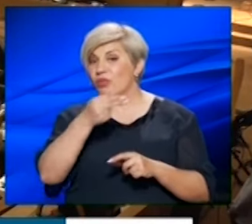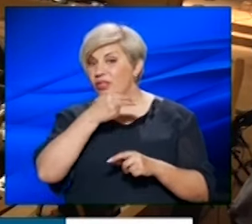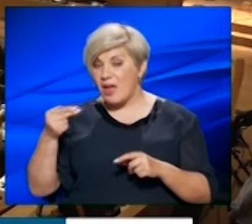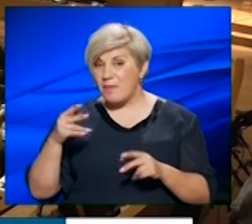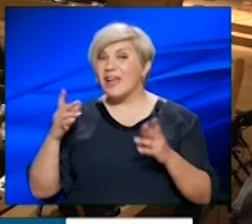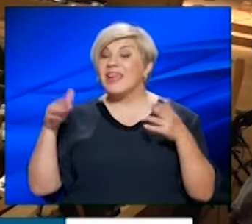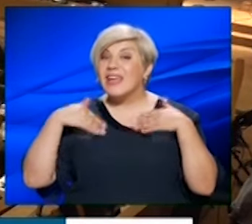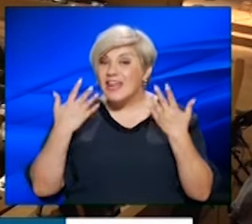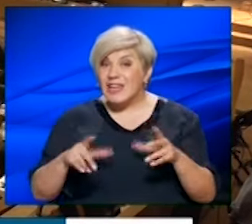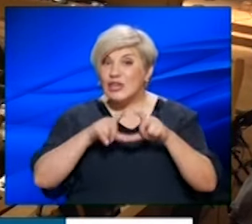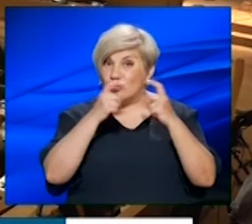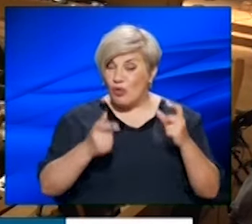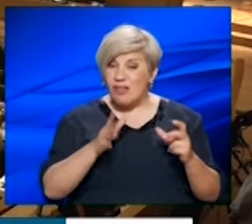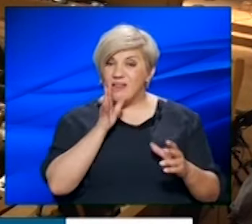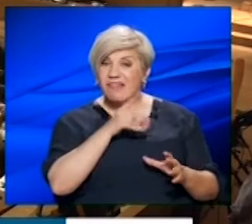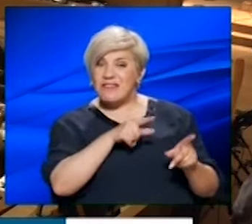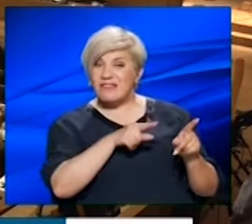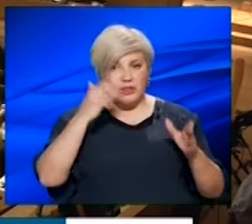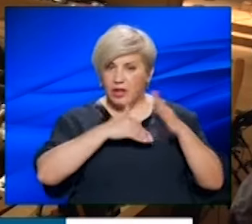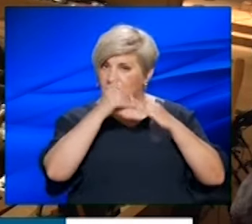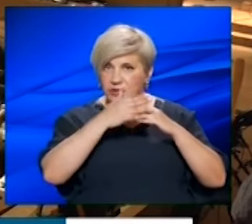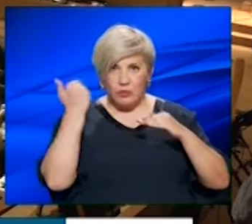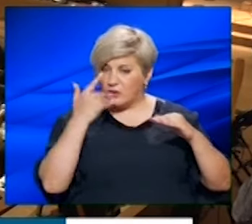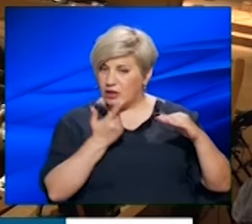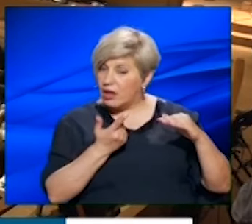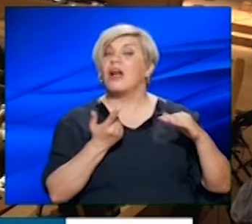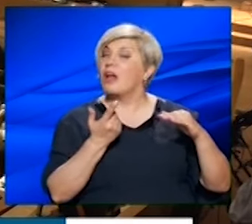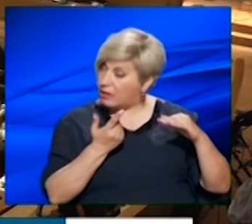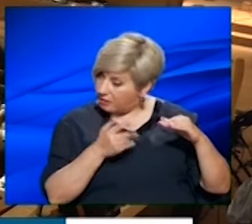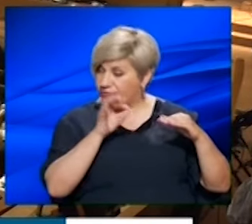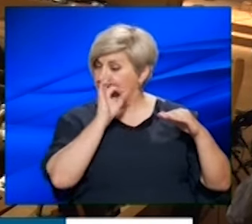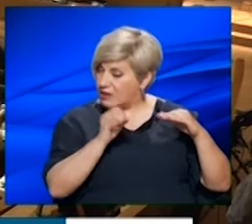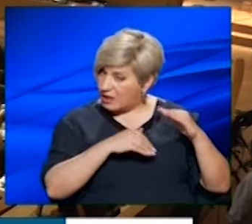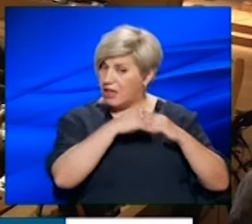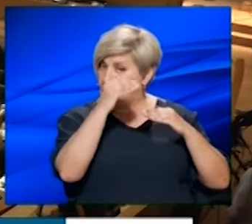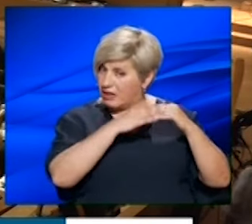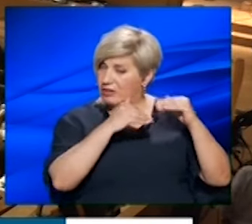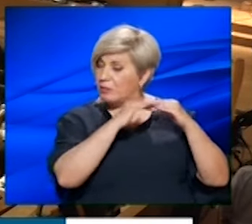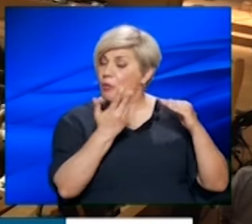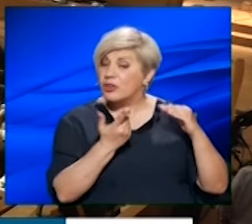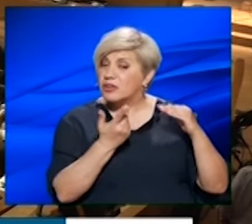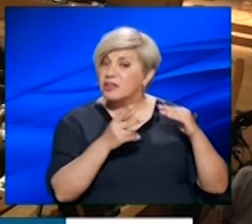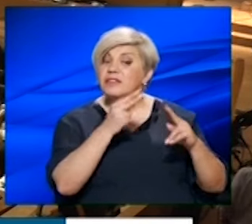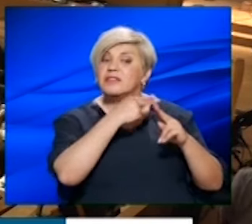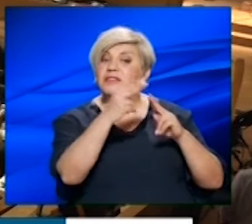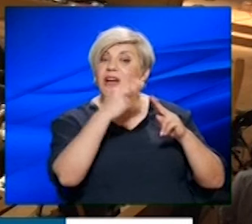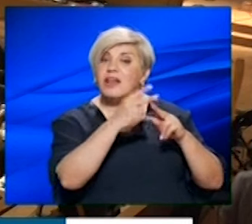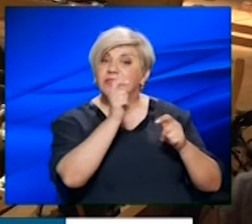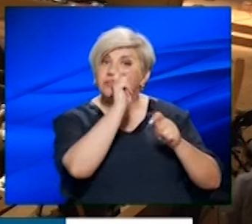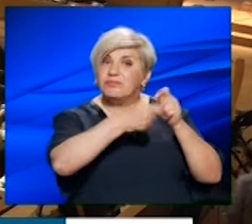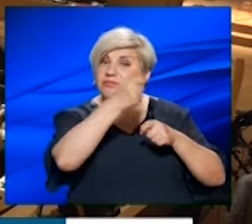το σε τι κατάσταση είναι τα σχολεία μας δεν είναι και πώς συντηρούνται.